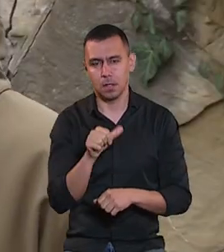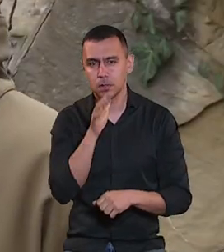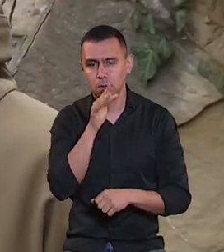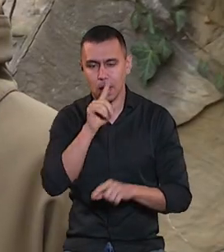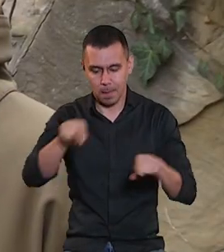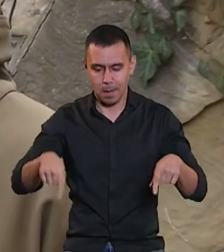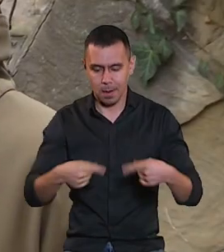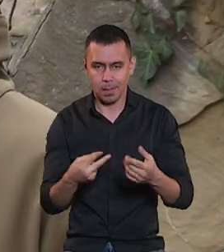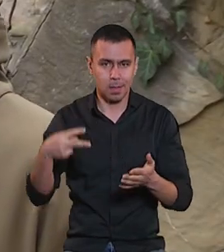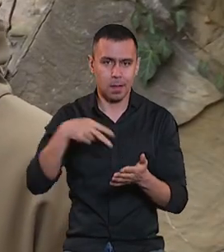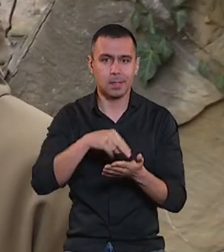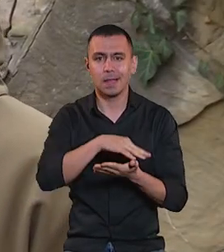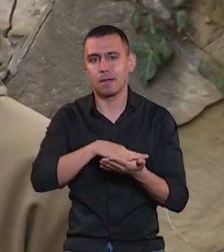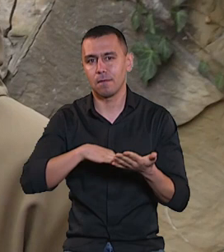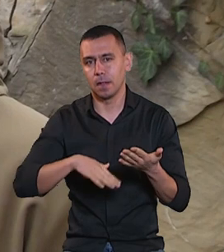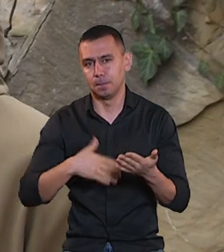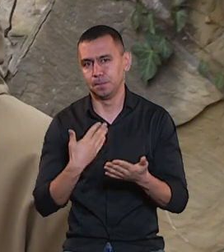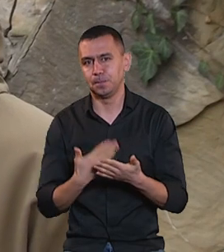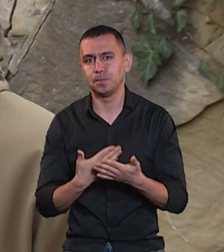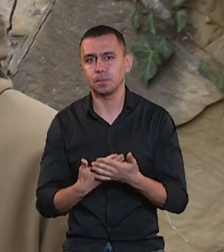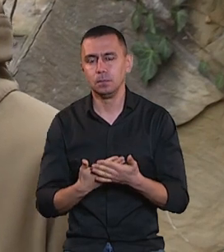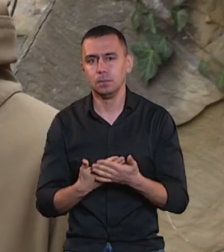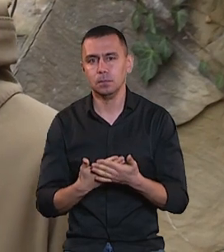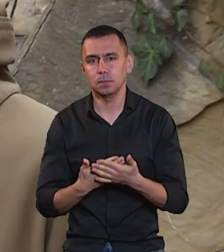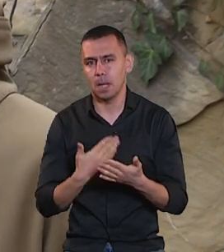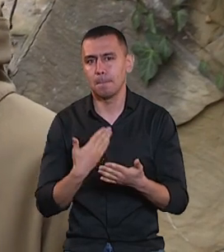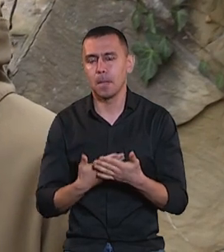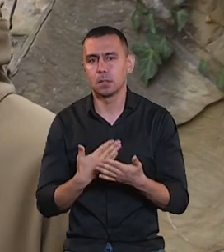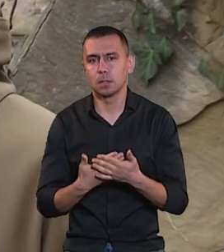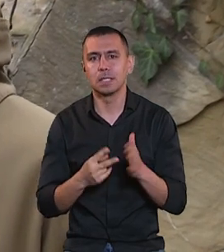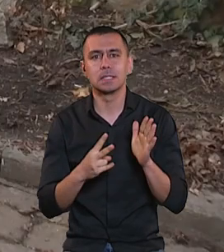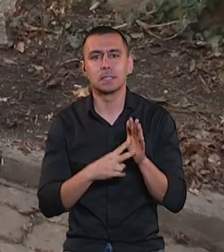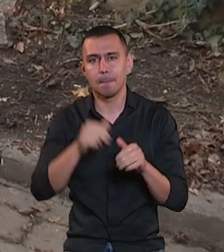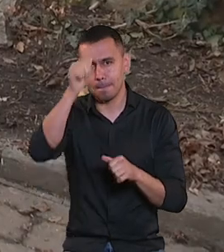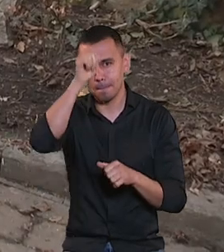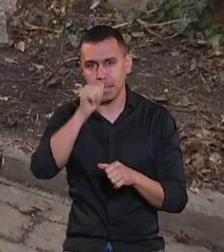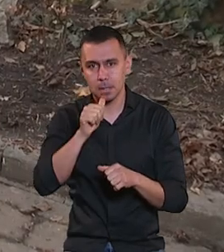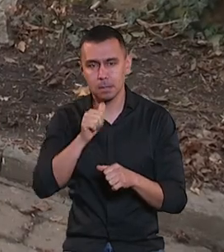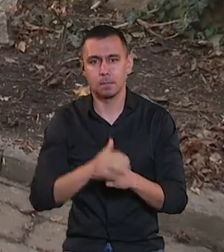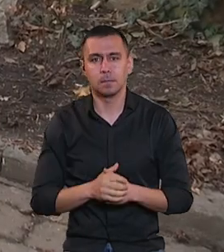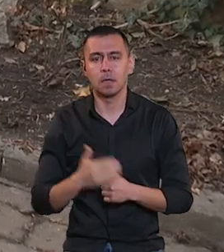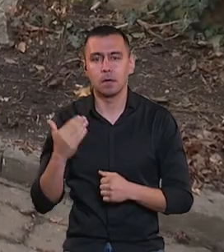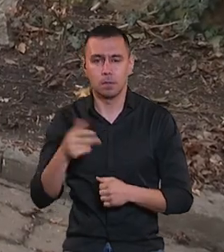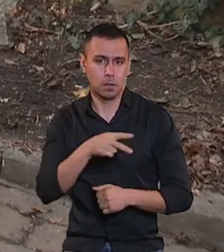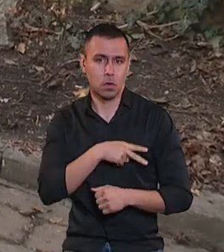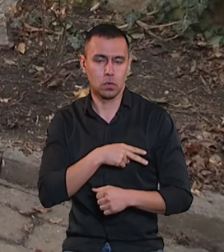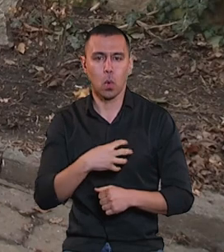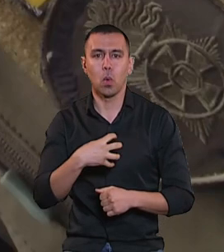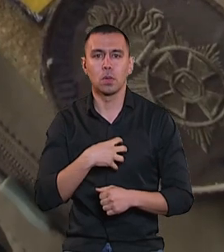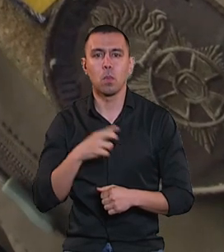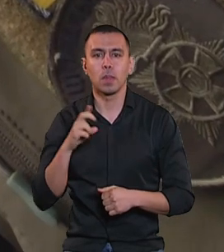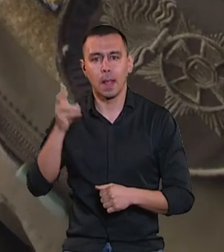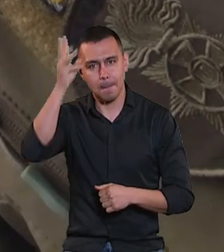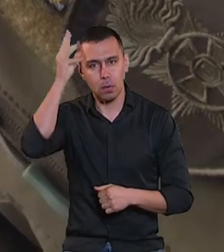Реабілітація тривала майже сім місяців. Олександра Веричі нагороджено орденом Богдана